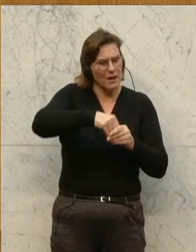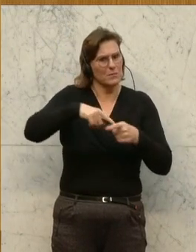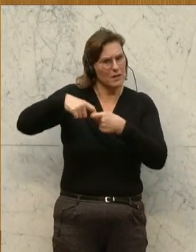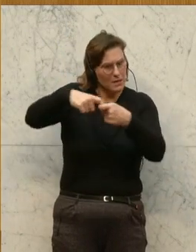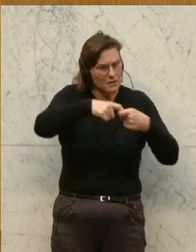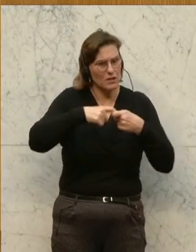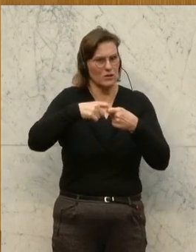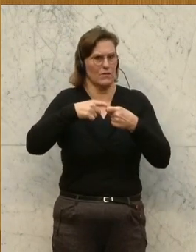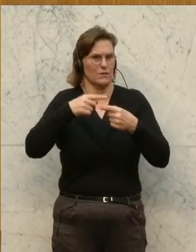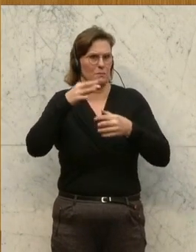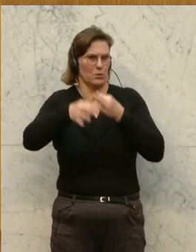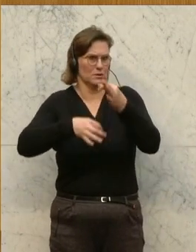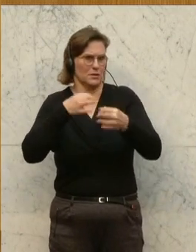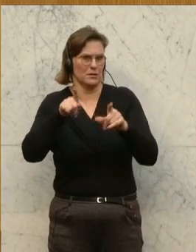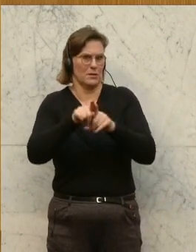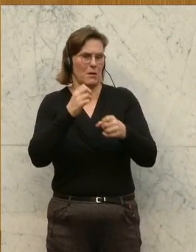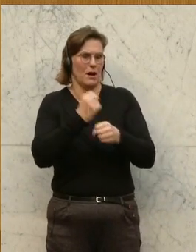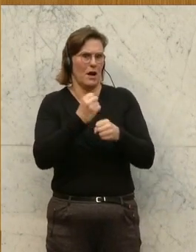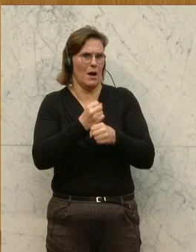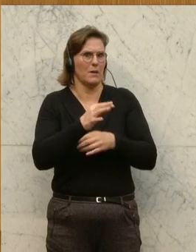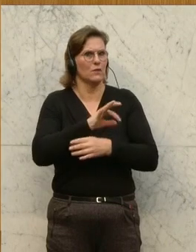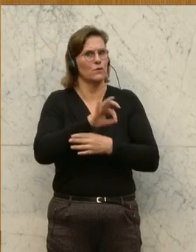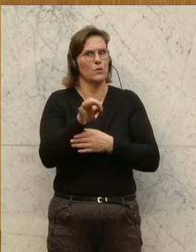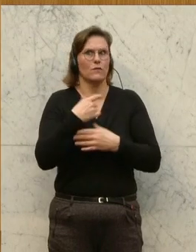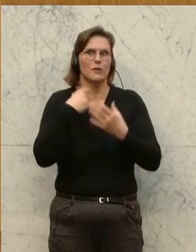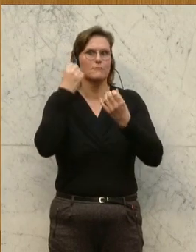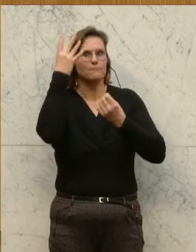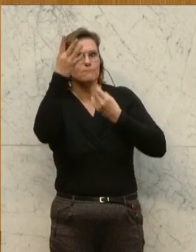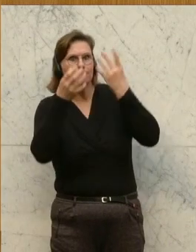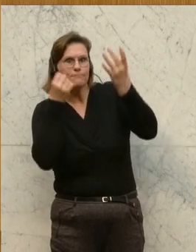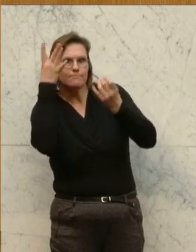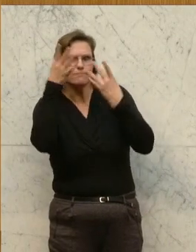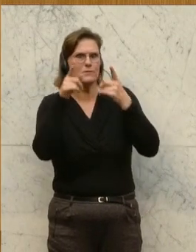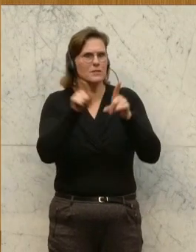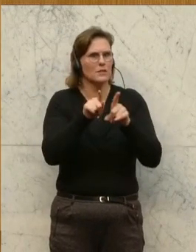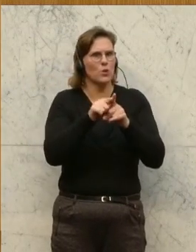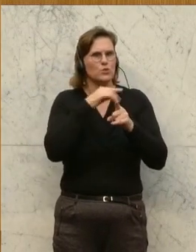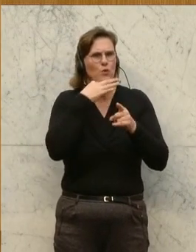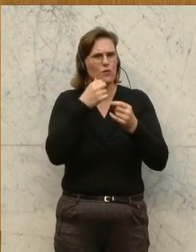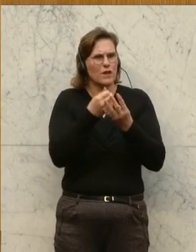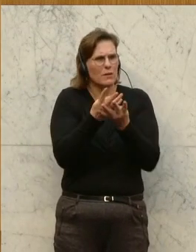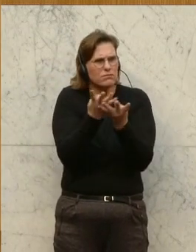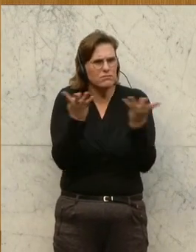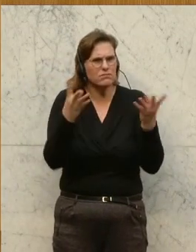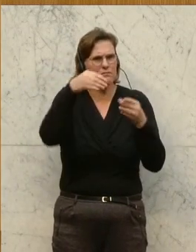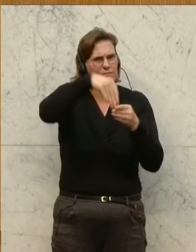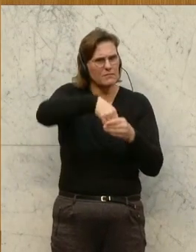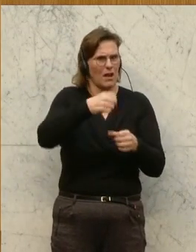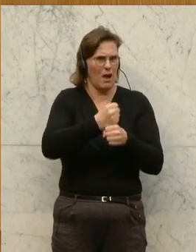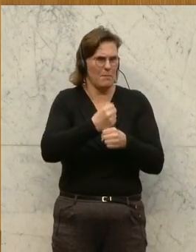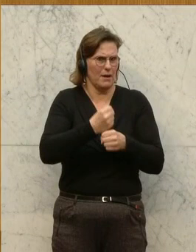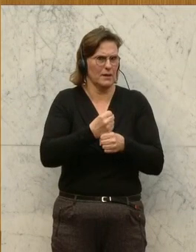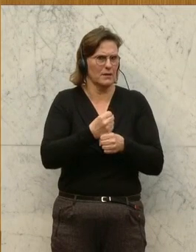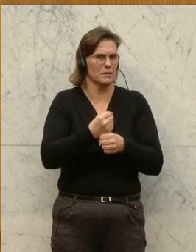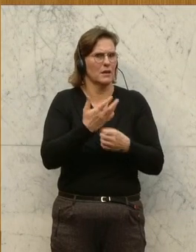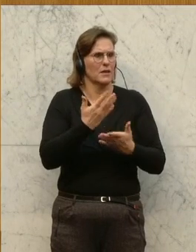Prozessen. Arbeit ist aber auch schöpferische Gestaltung. Also das ist so vieles da drinnen. Und ich glaube, würden